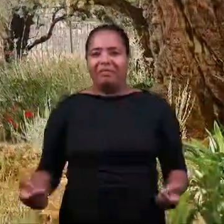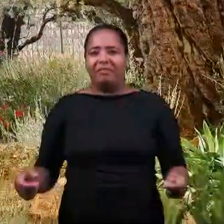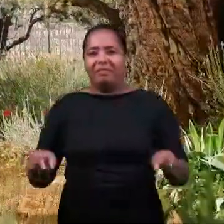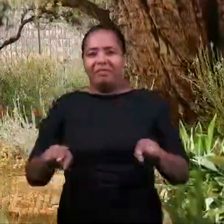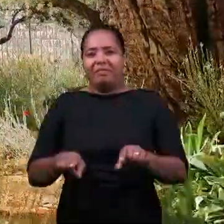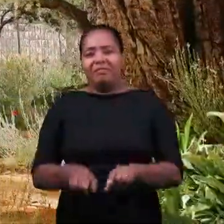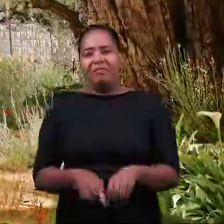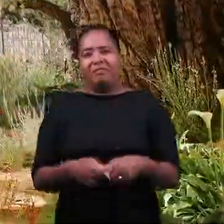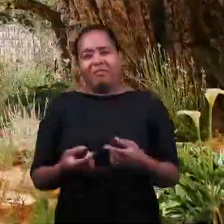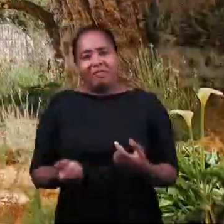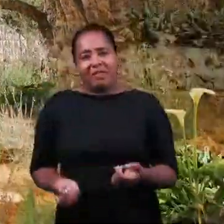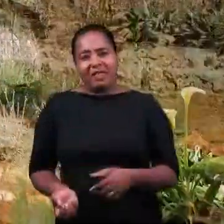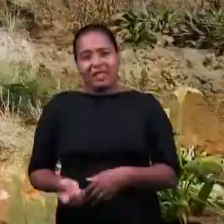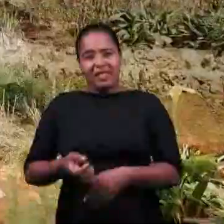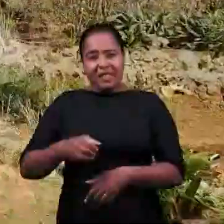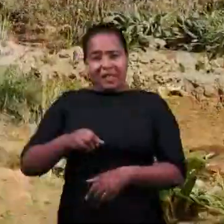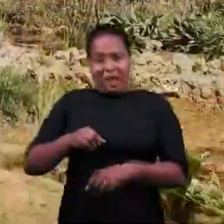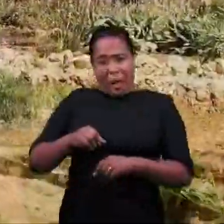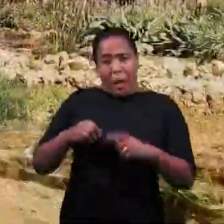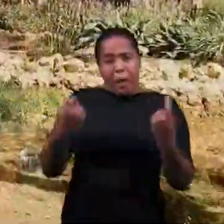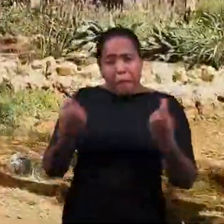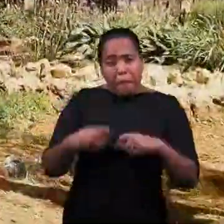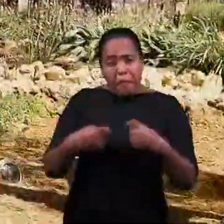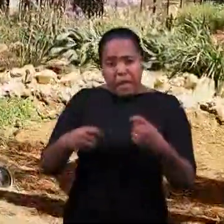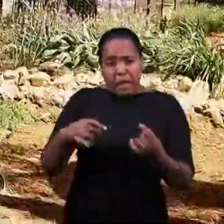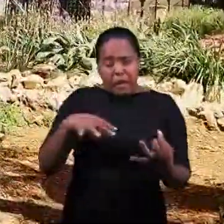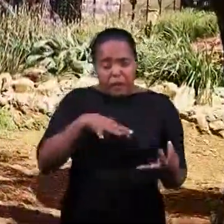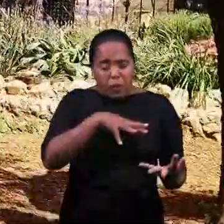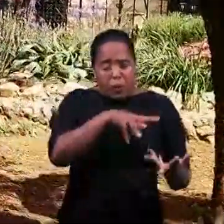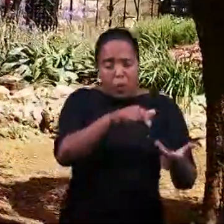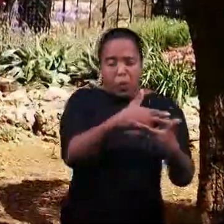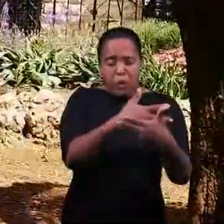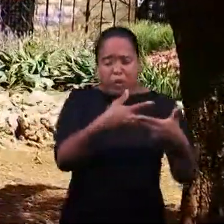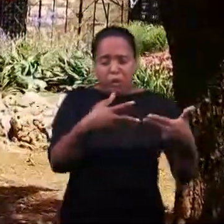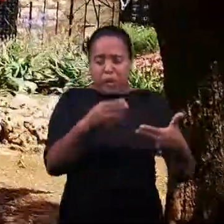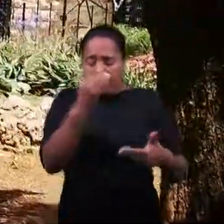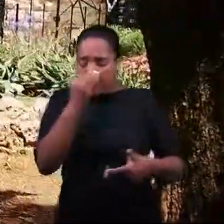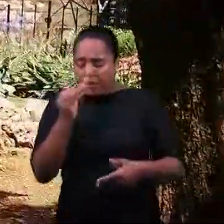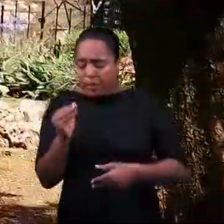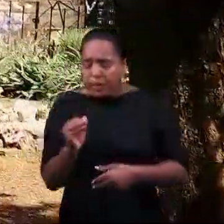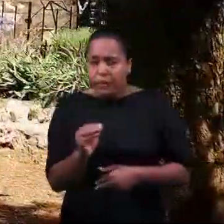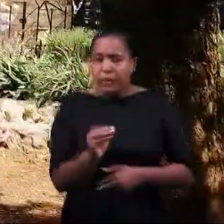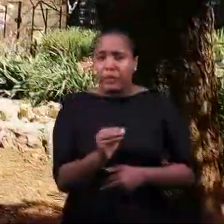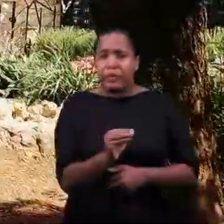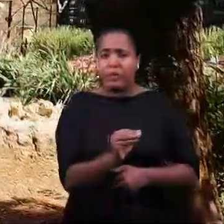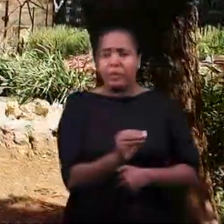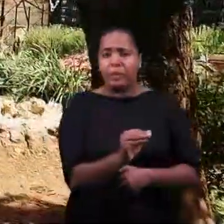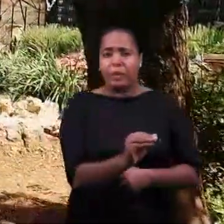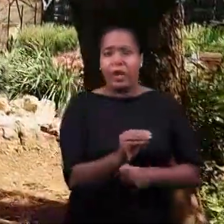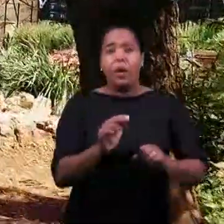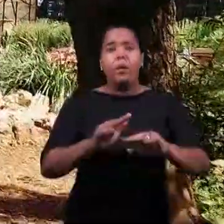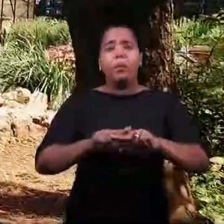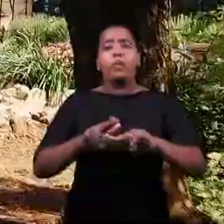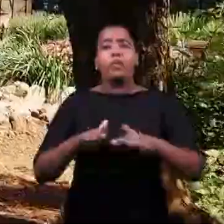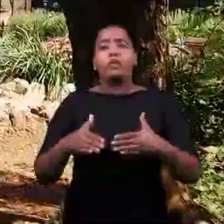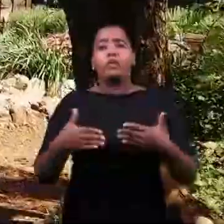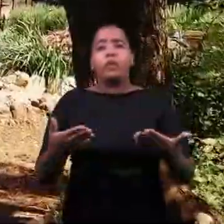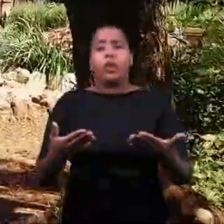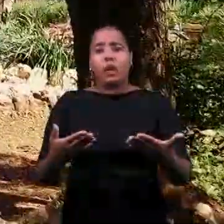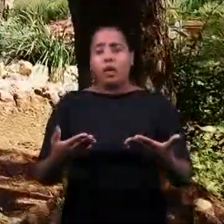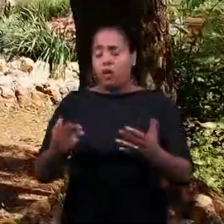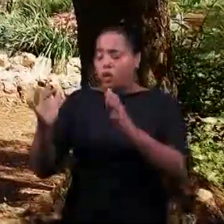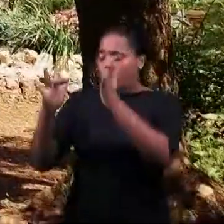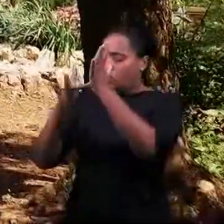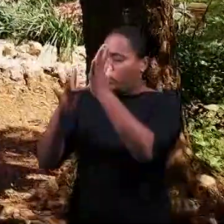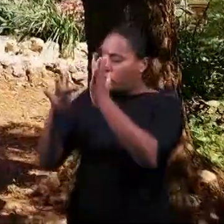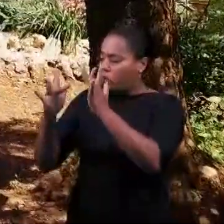Не пренебрегай этой милостью которую Он дает проявляет к